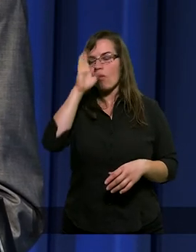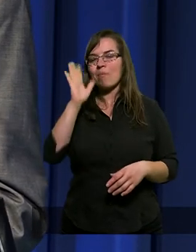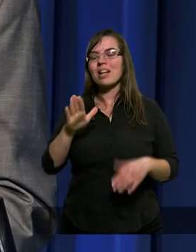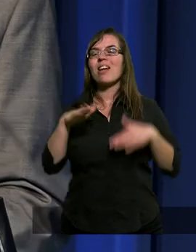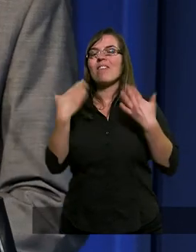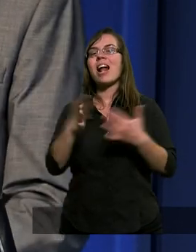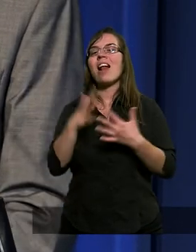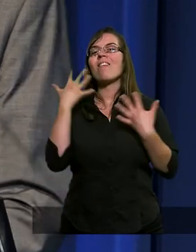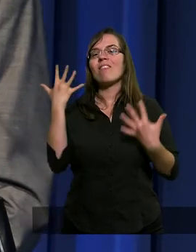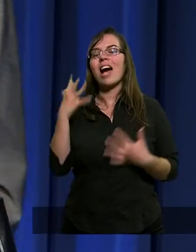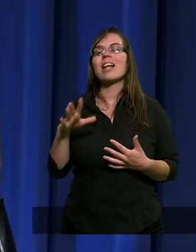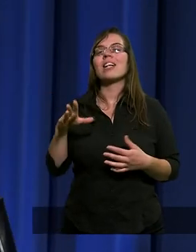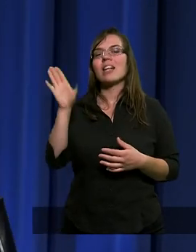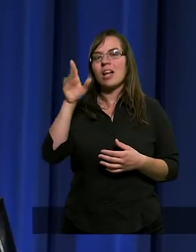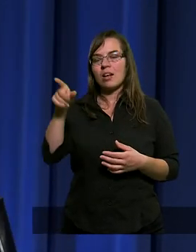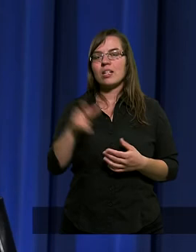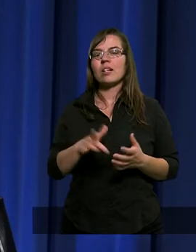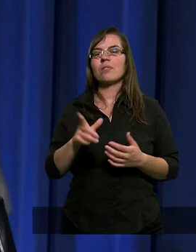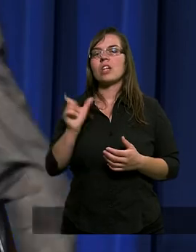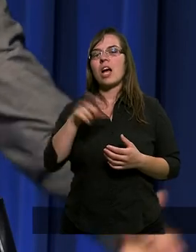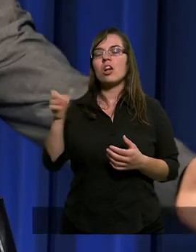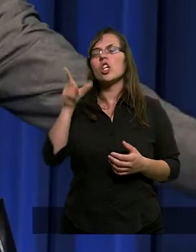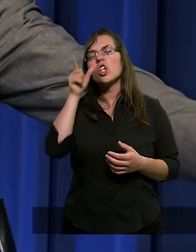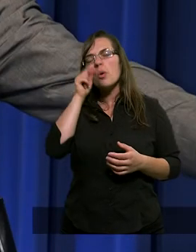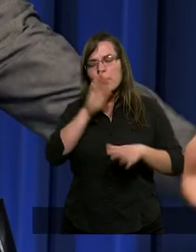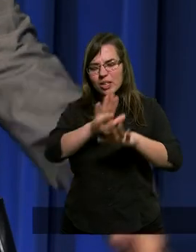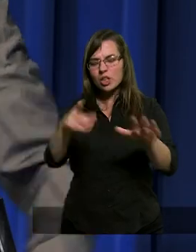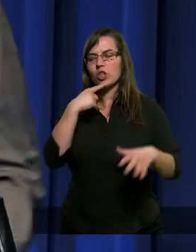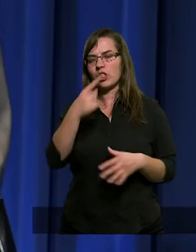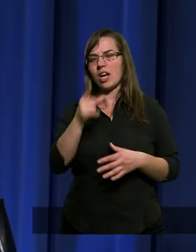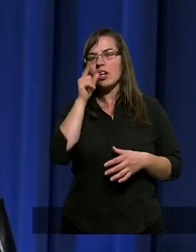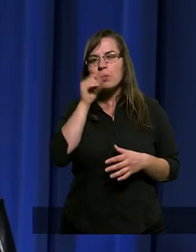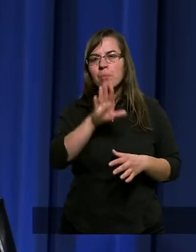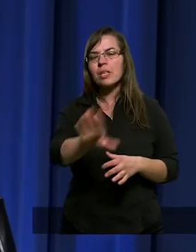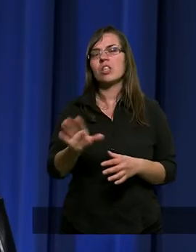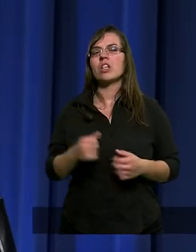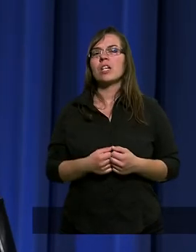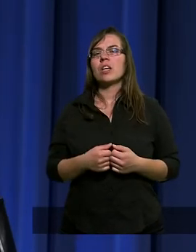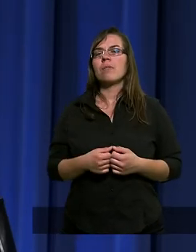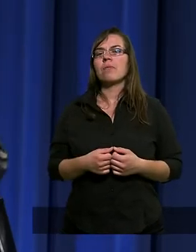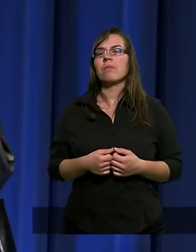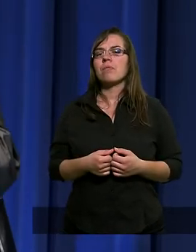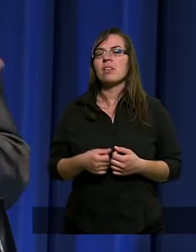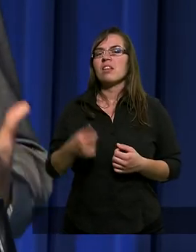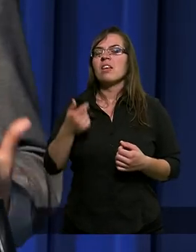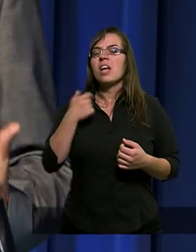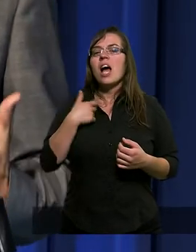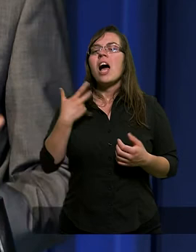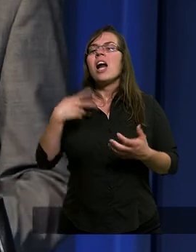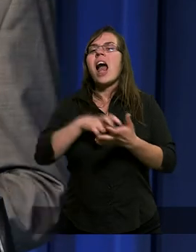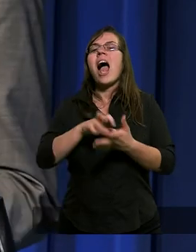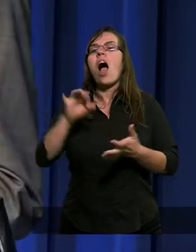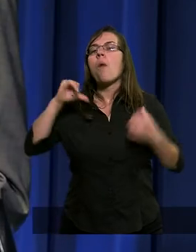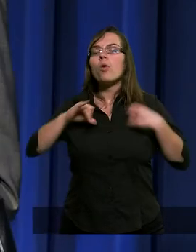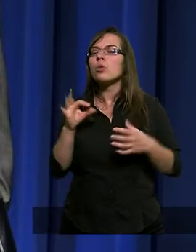wydany w ręce grzeszniku. Powiedział, śpijcie już teraz. Ja nieraz lękam się o